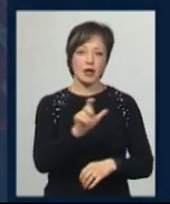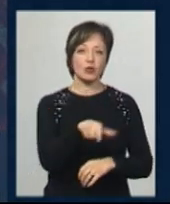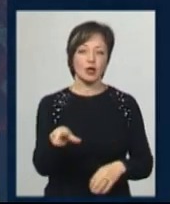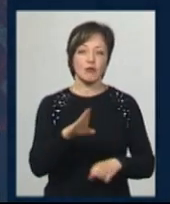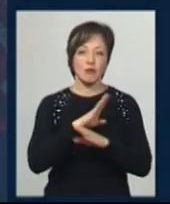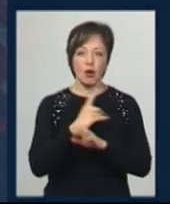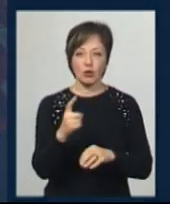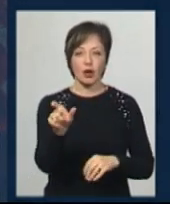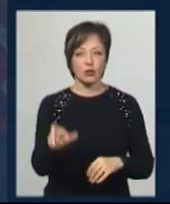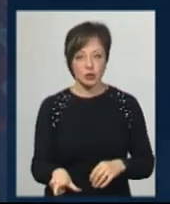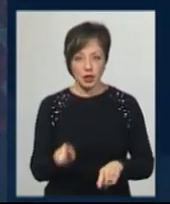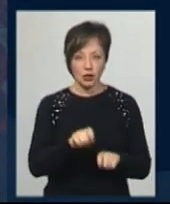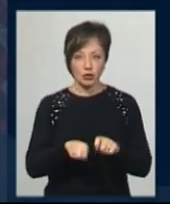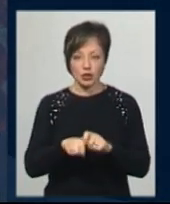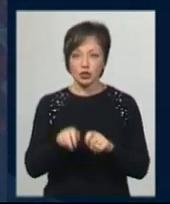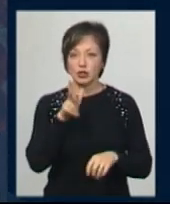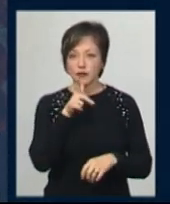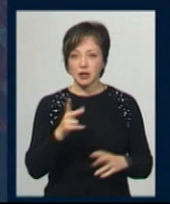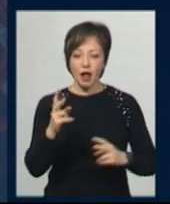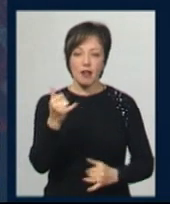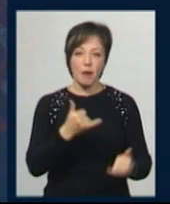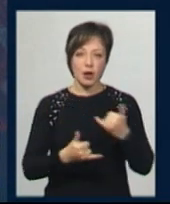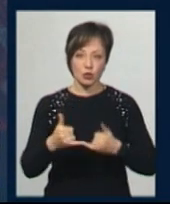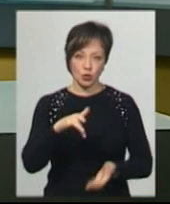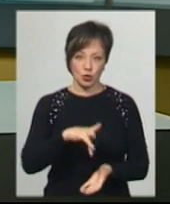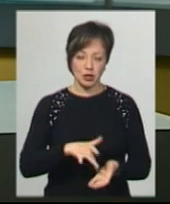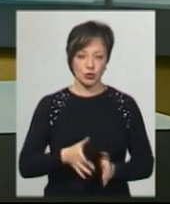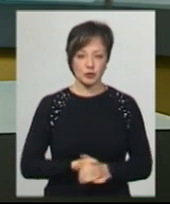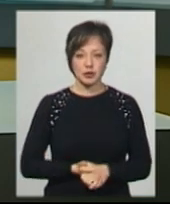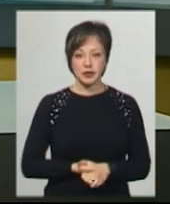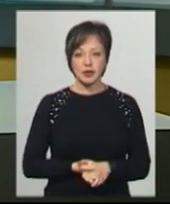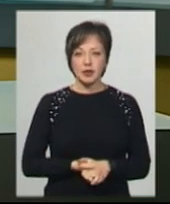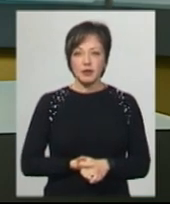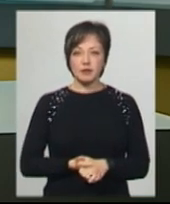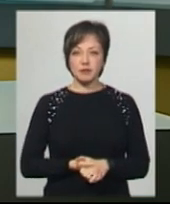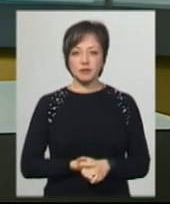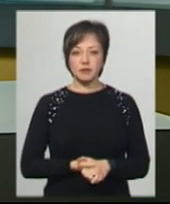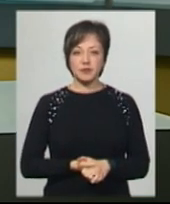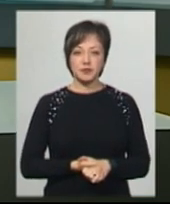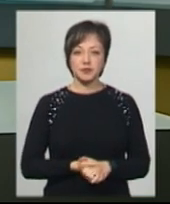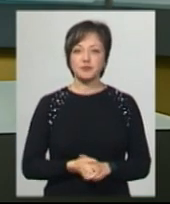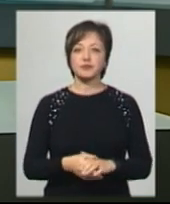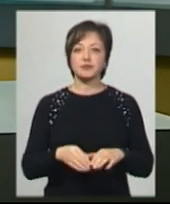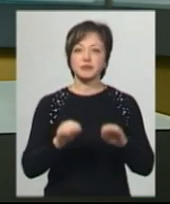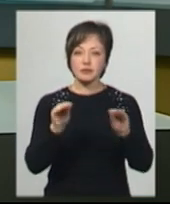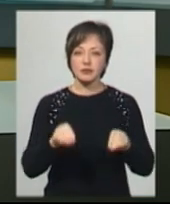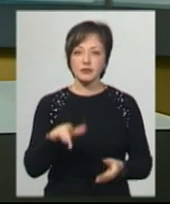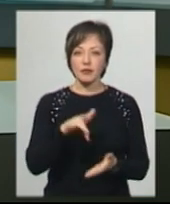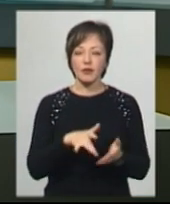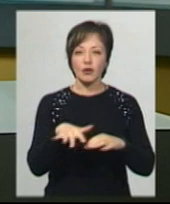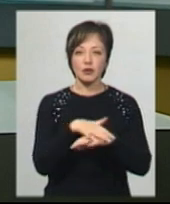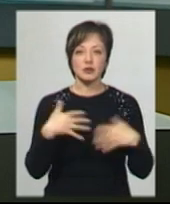померло. Одна людина на контролі Чернівецького лабораторного центру. За даними Центру громадського здоров'я,